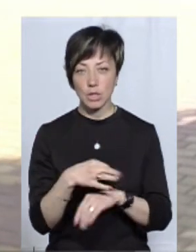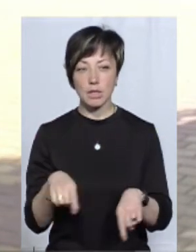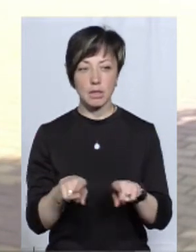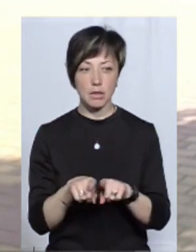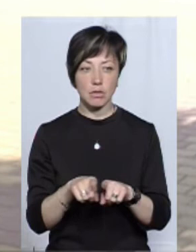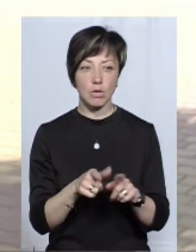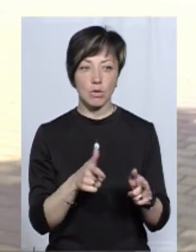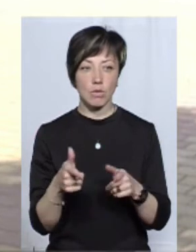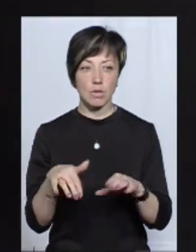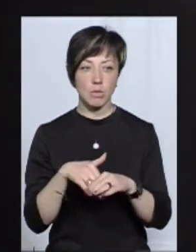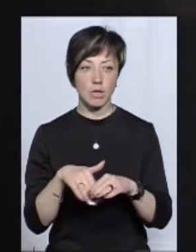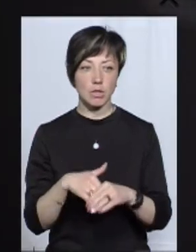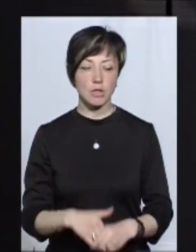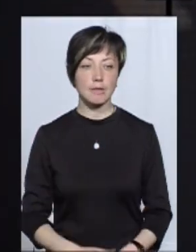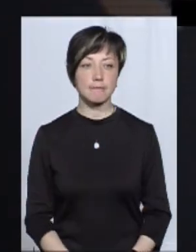готівкові збереження.